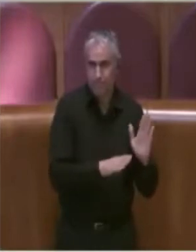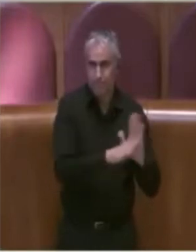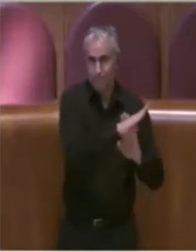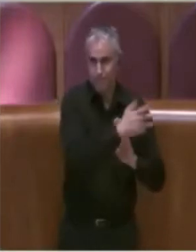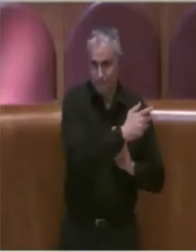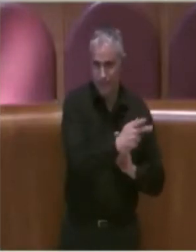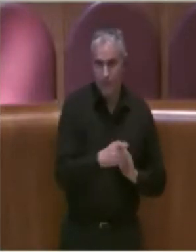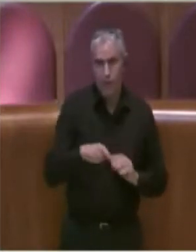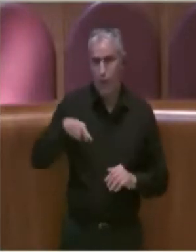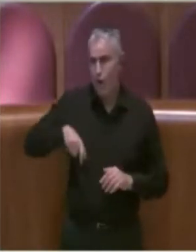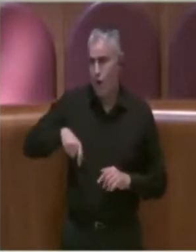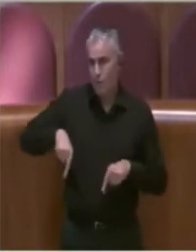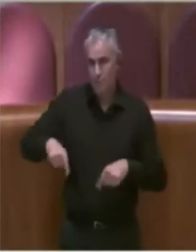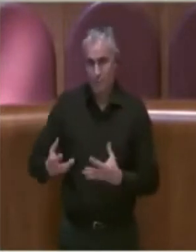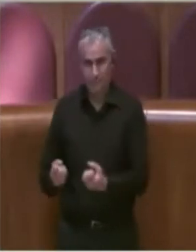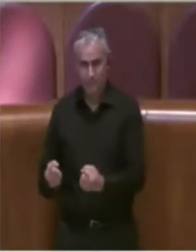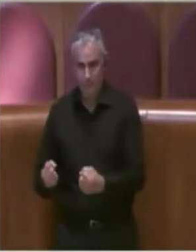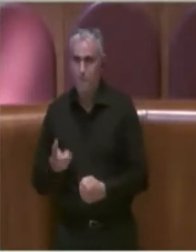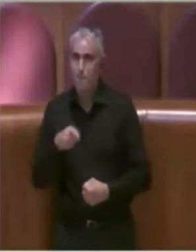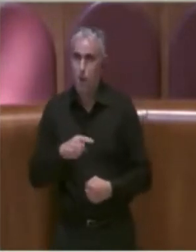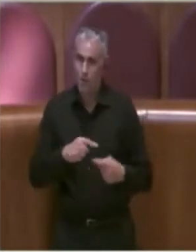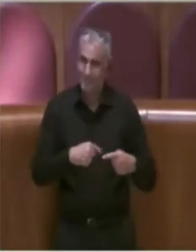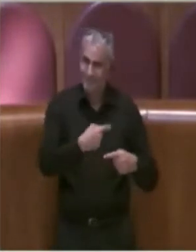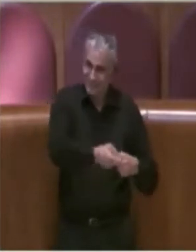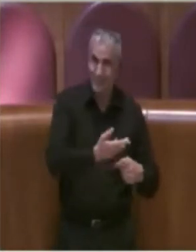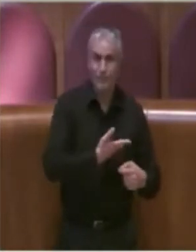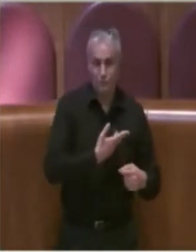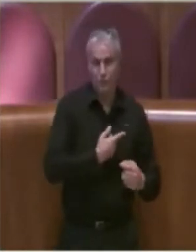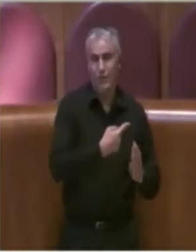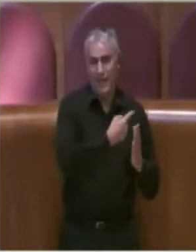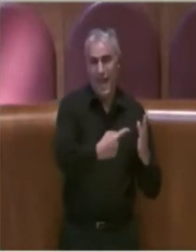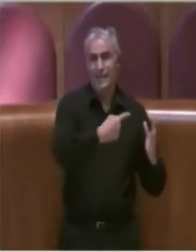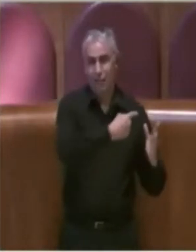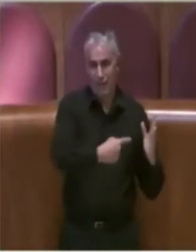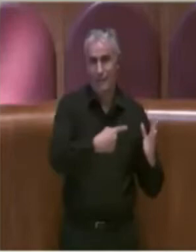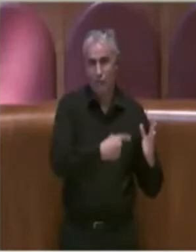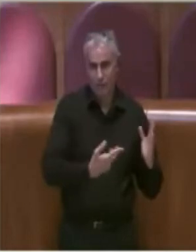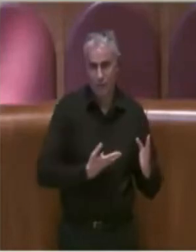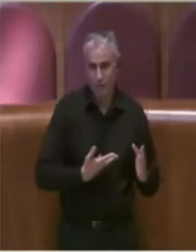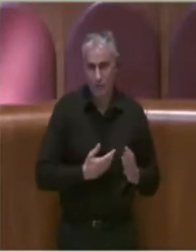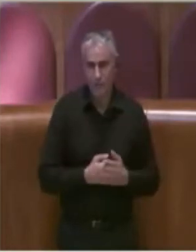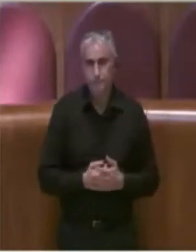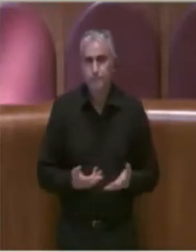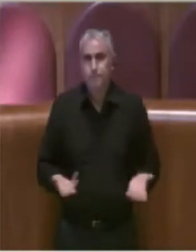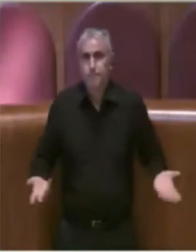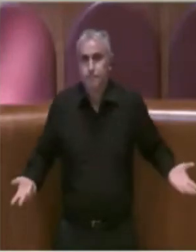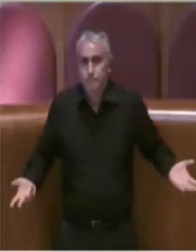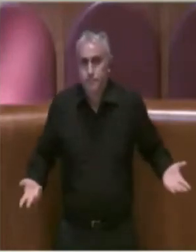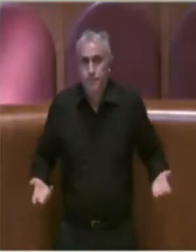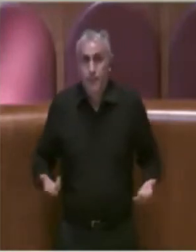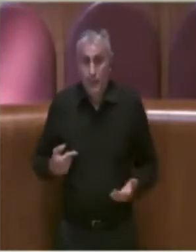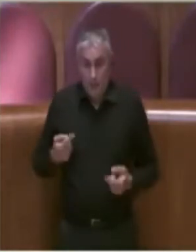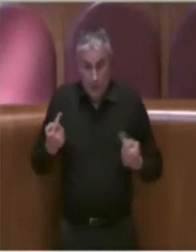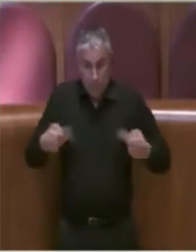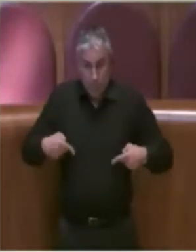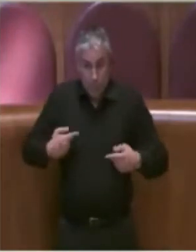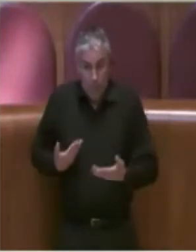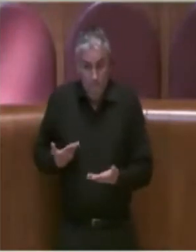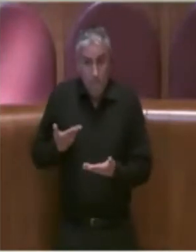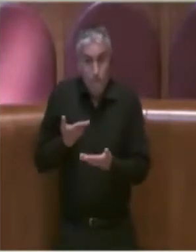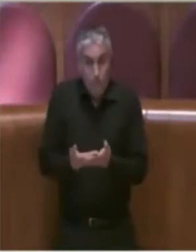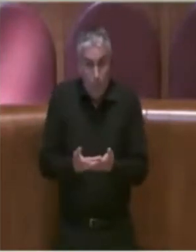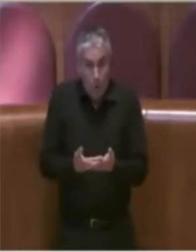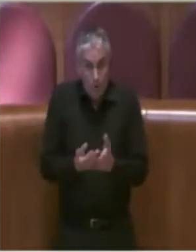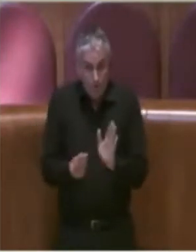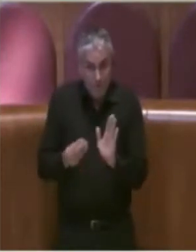è corredata da pareri negativi quindi è una proposta questa che